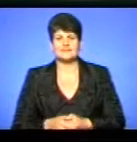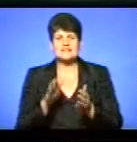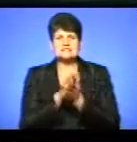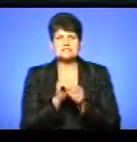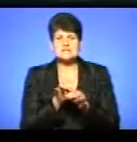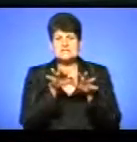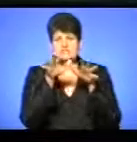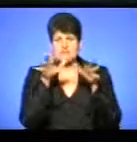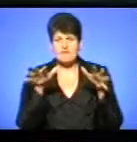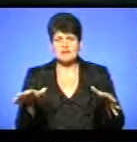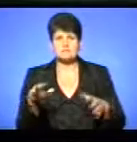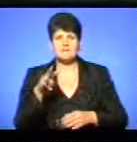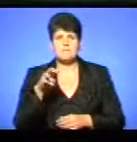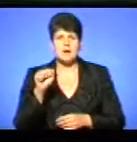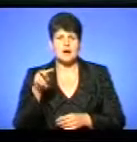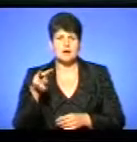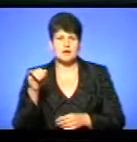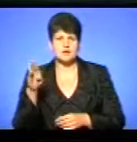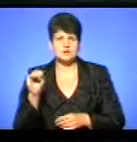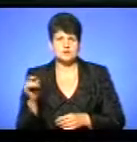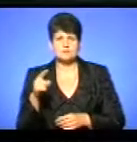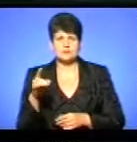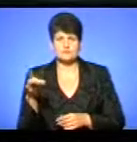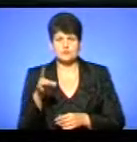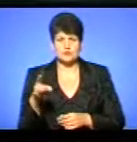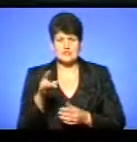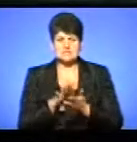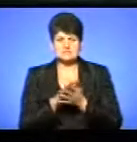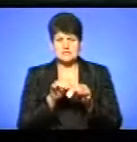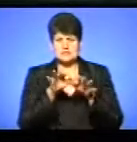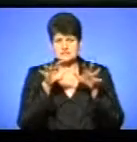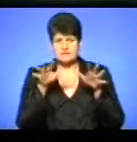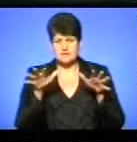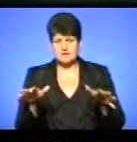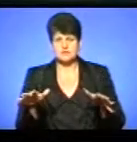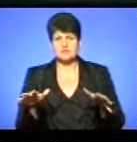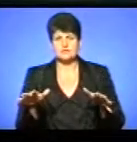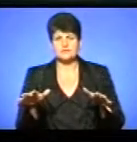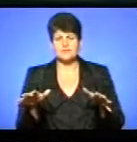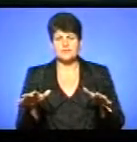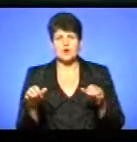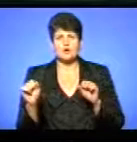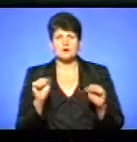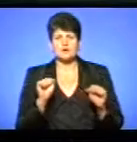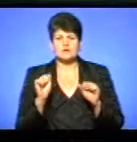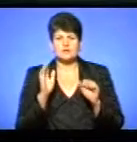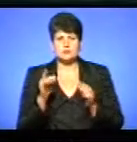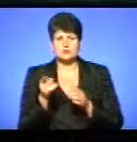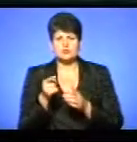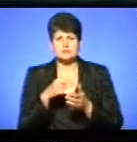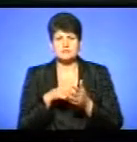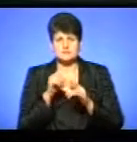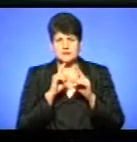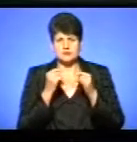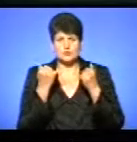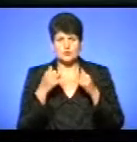Сміттєзвалищем, що у Малашівцях Зборівського району розпоряджатиметься Тернопільська міська рада.